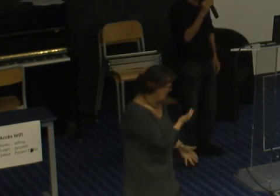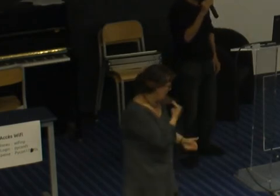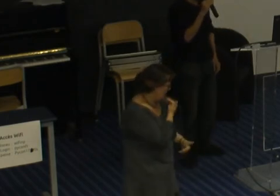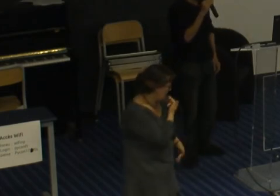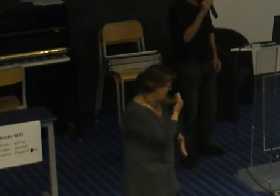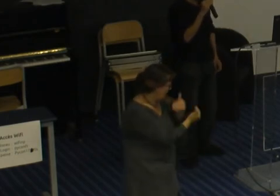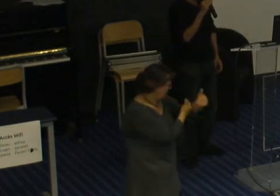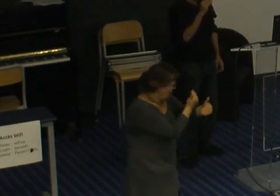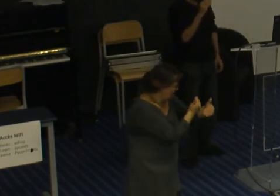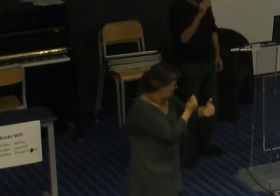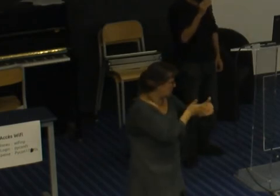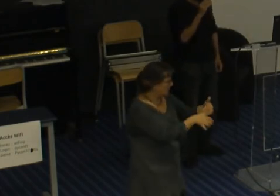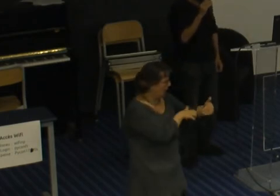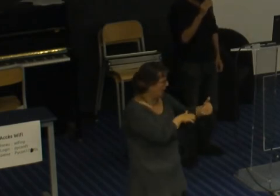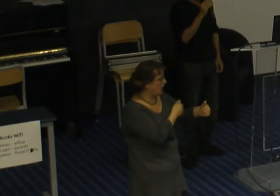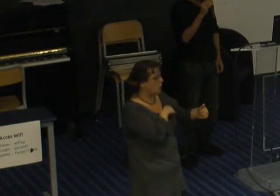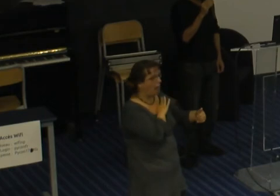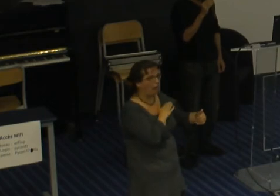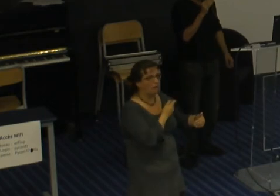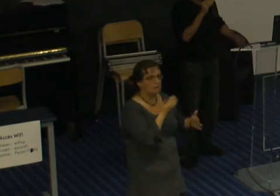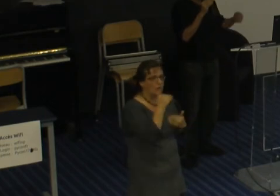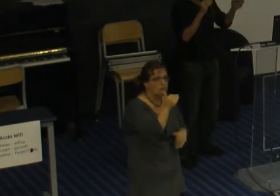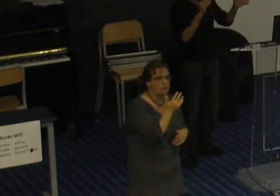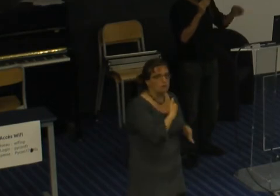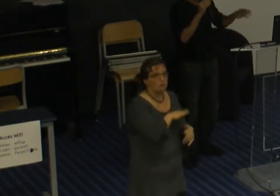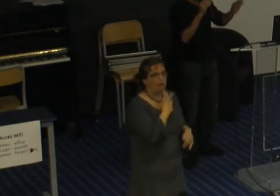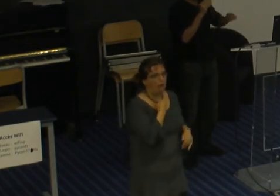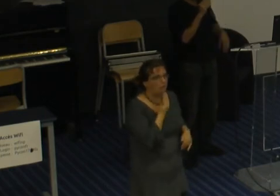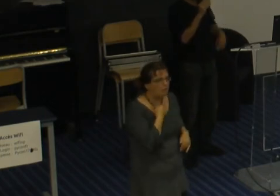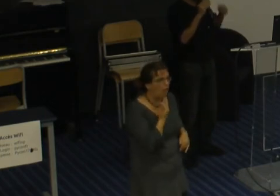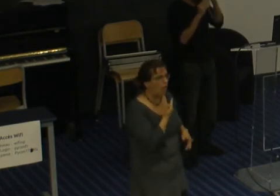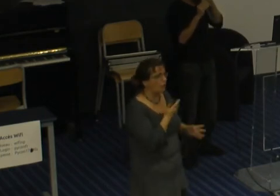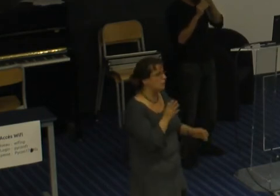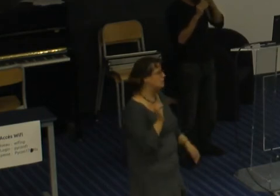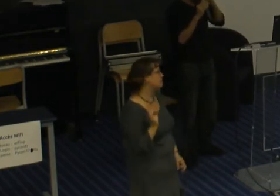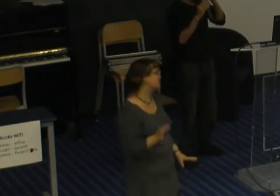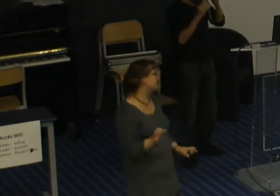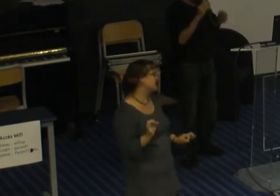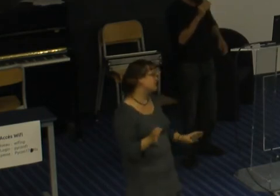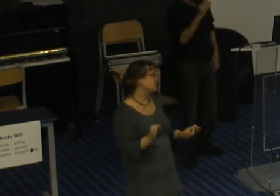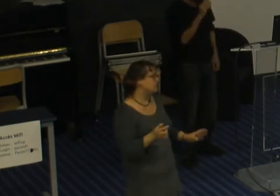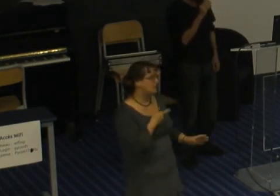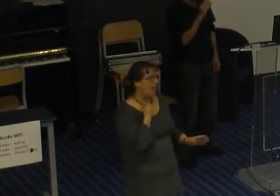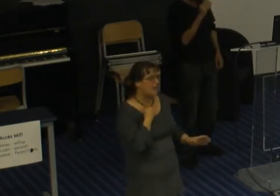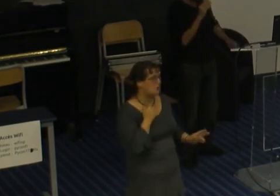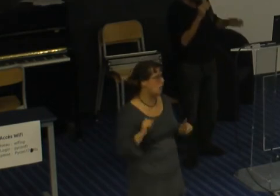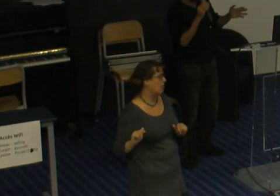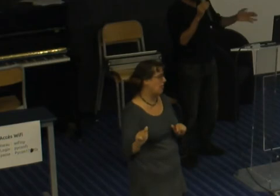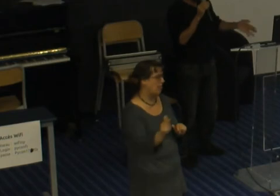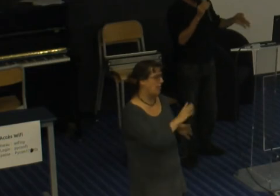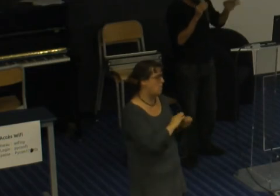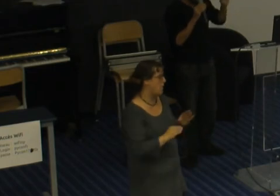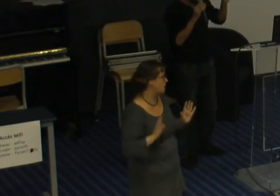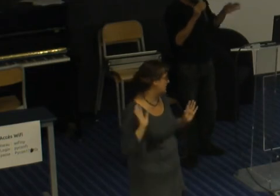parce que voilà ils sont étrangers ils ont un accent donc forcément quand on a un accent ça c'est un cliché qui est universel bah ça veut dire qu'on est